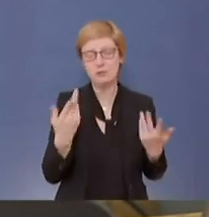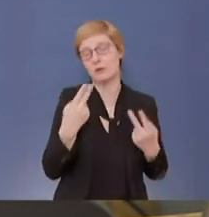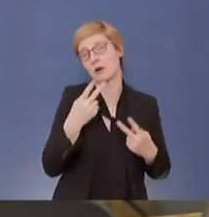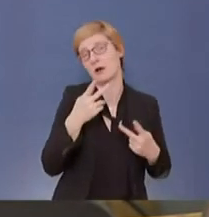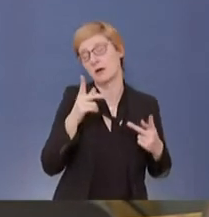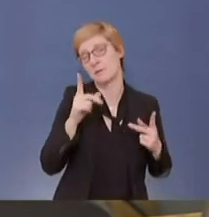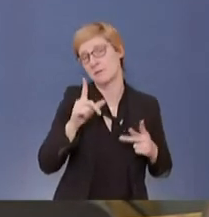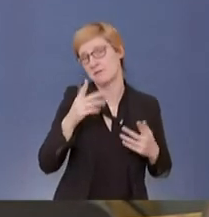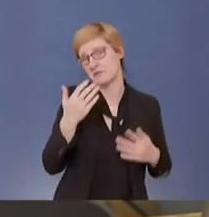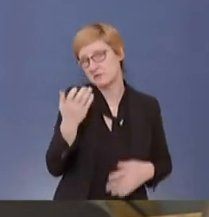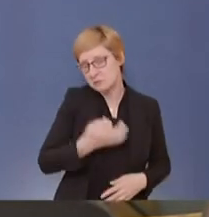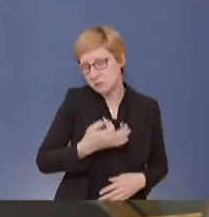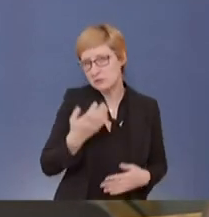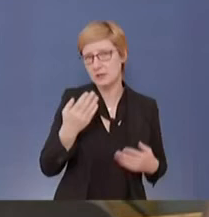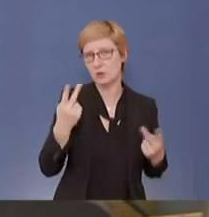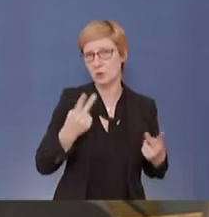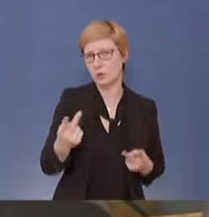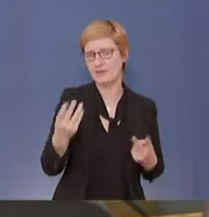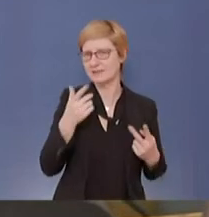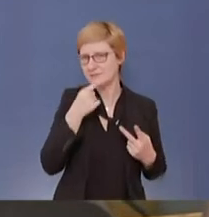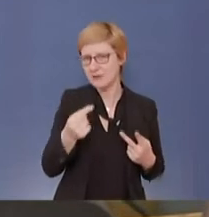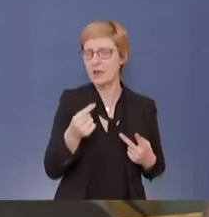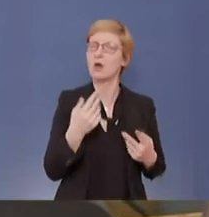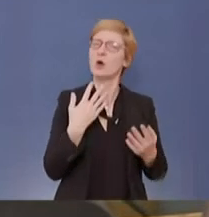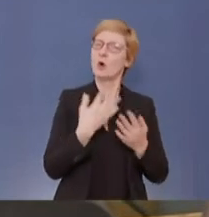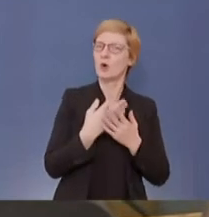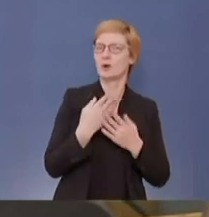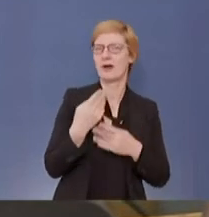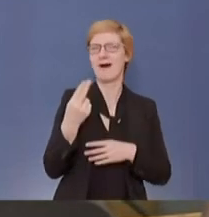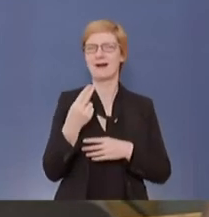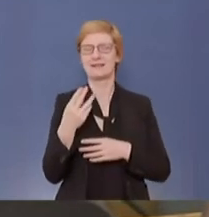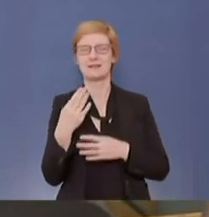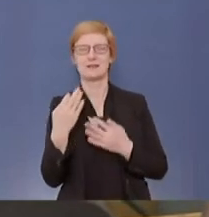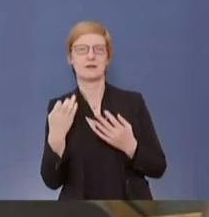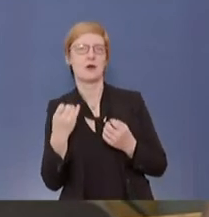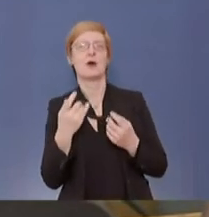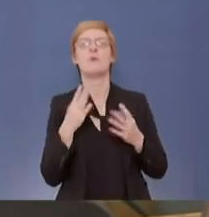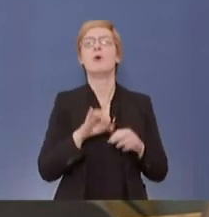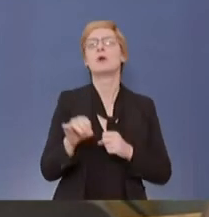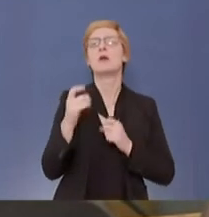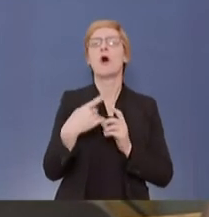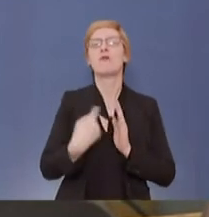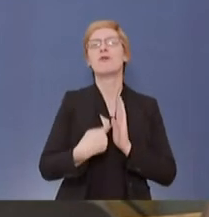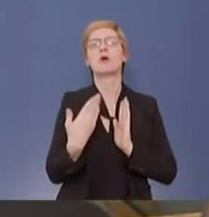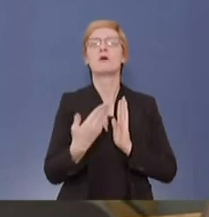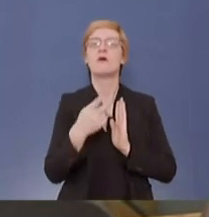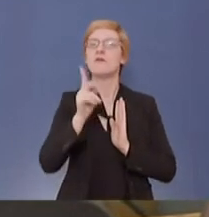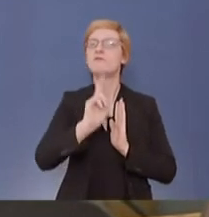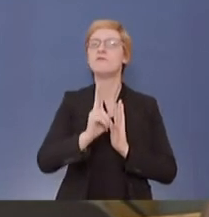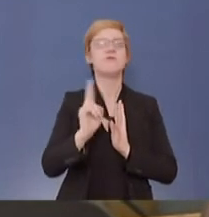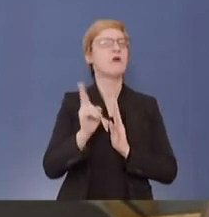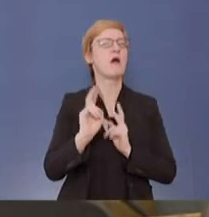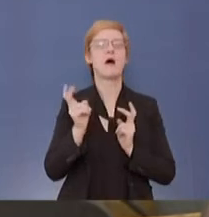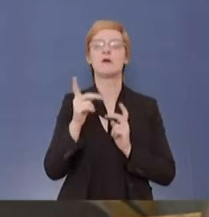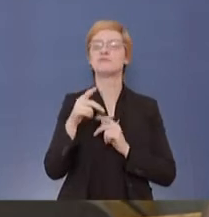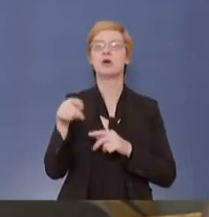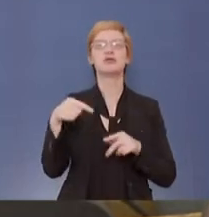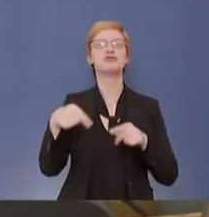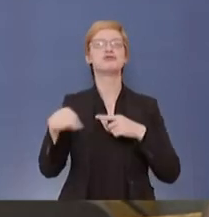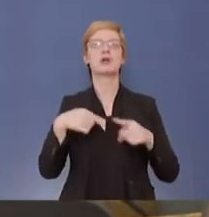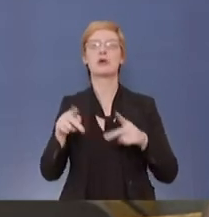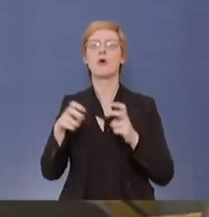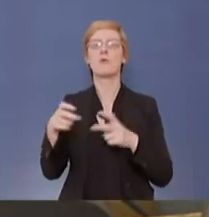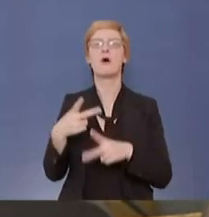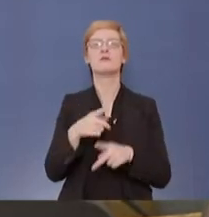Prozent? Und wie stehen Sie denn zu dem Vorschlag, das mit Bußgeldern durchzusetzen? Also Unternehmen, die ihre Leute nicht in Homeoffice schicken,